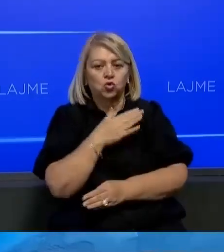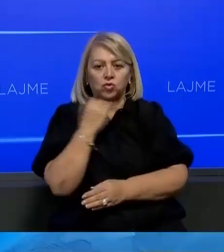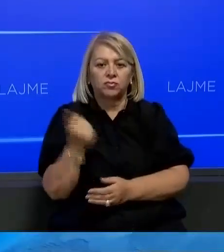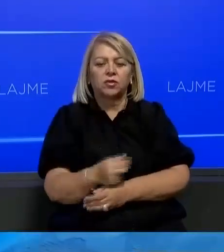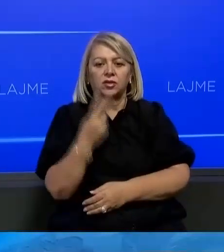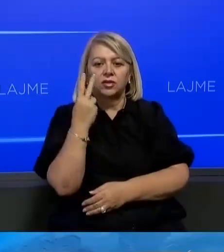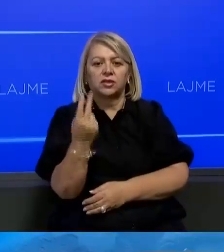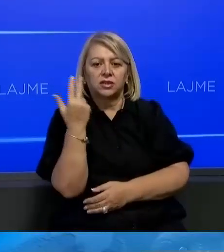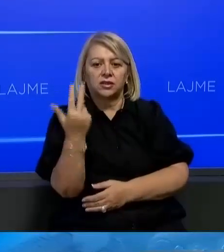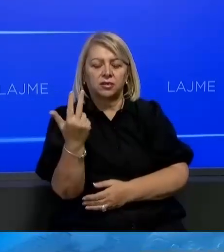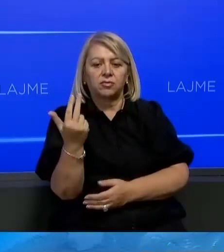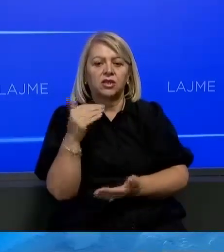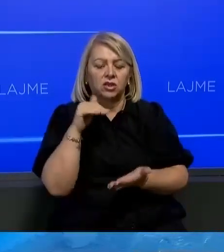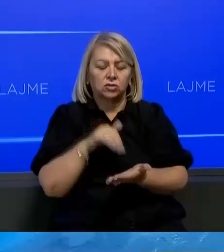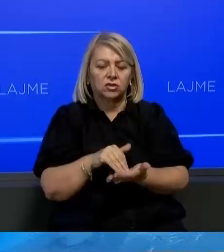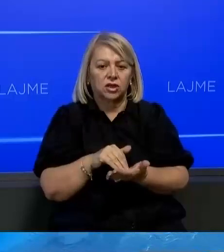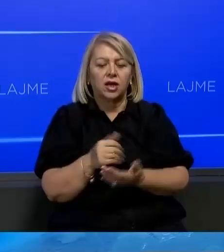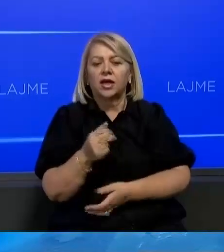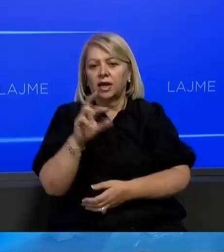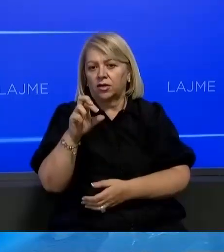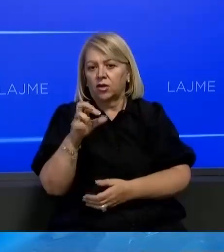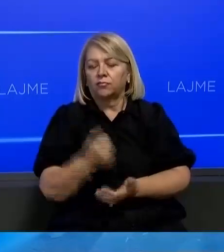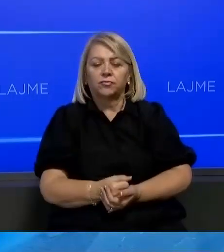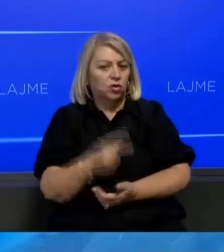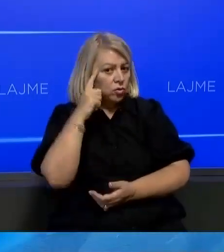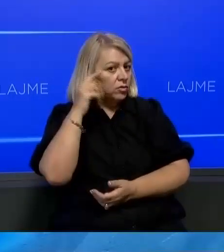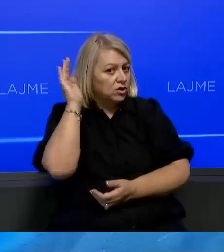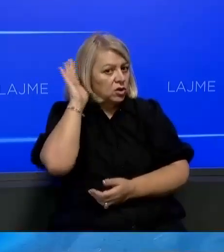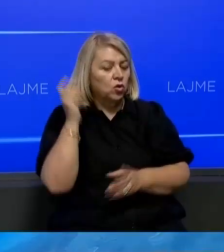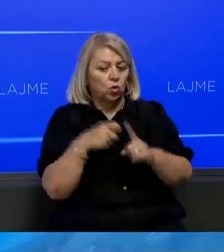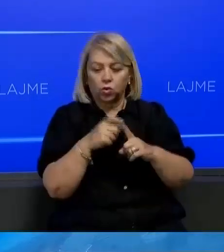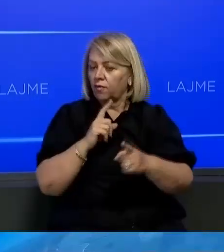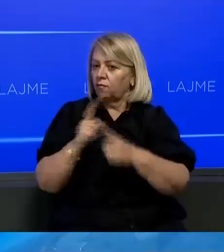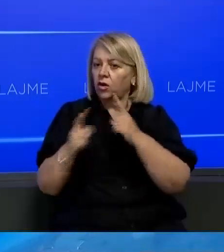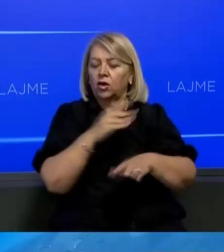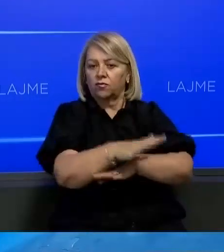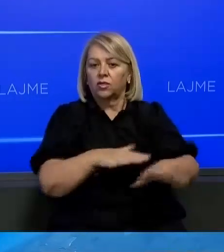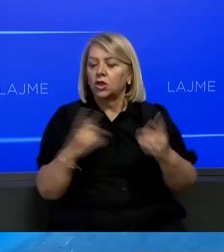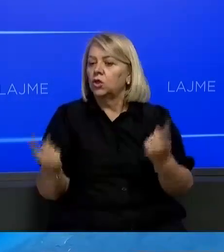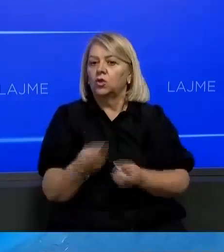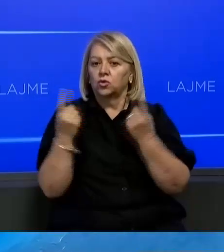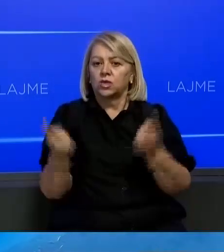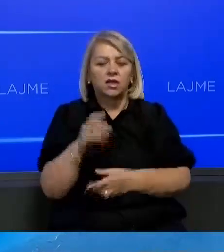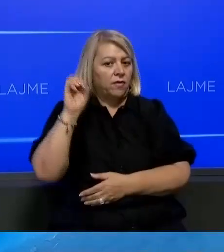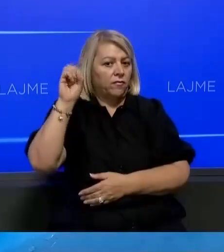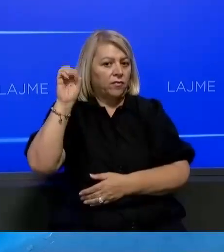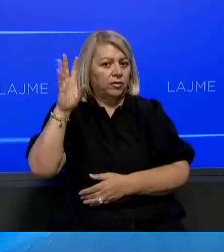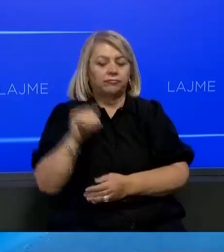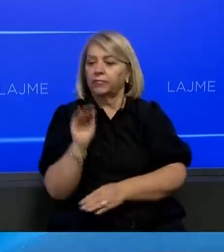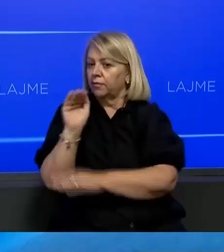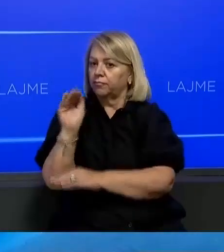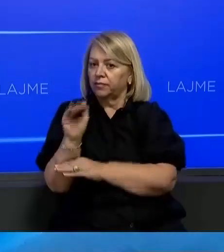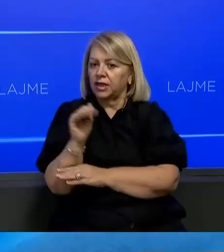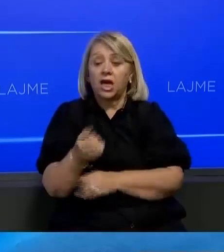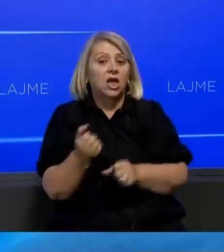23.720 euro. Ndërkot, Kryeministri Kurti duke folur në kuvend për situatën energetike dhe paralajmërimin